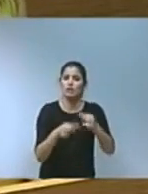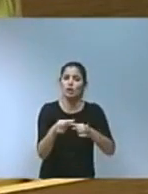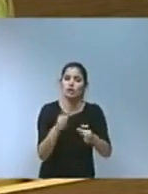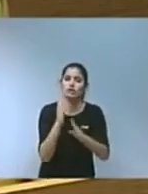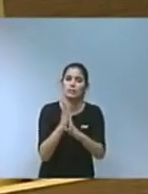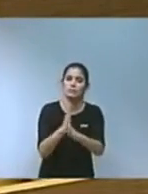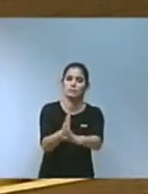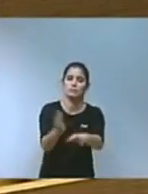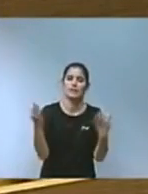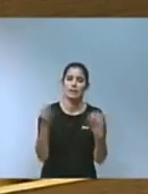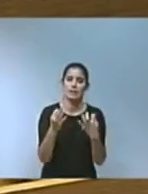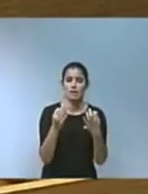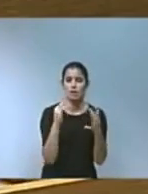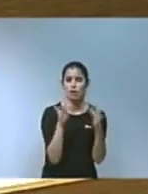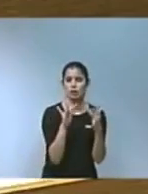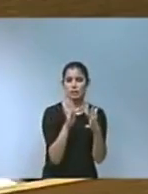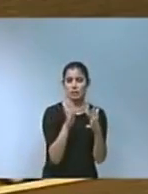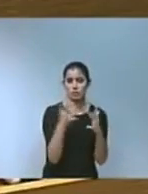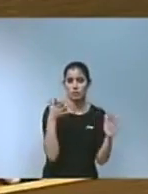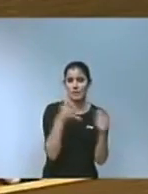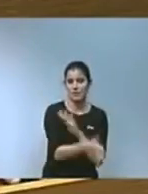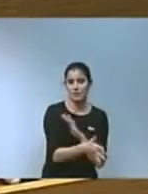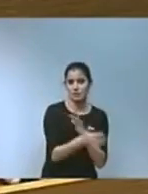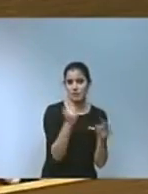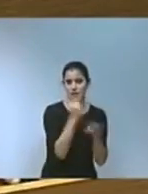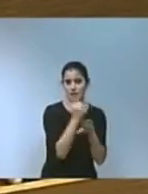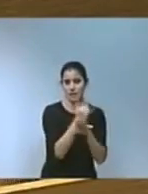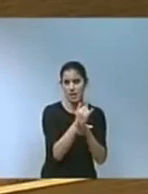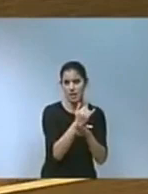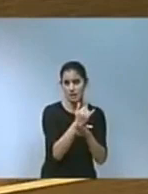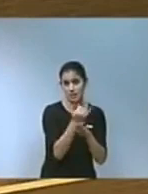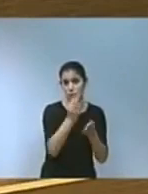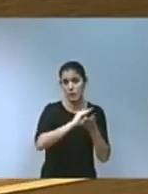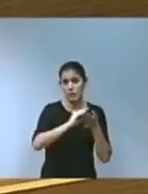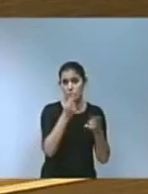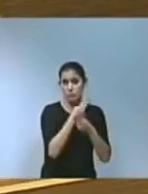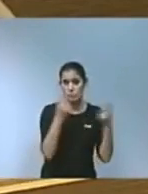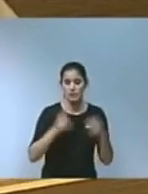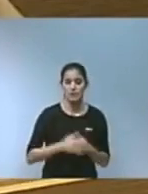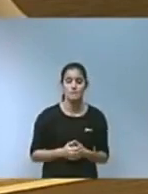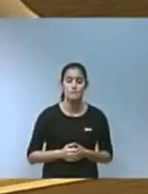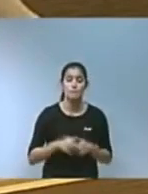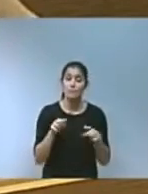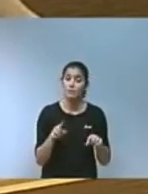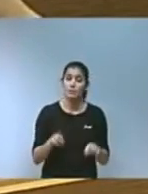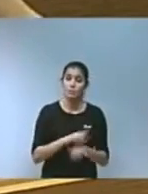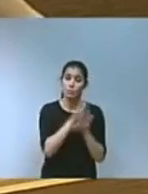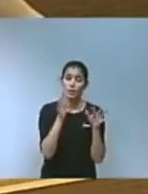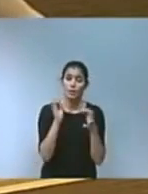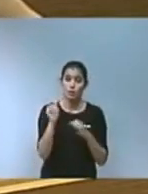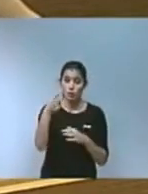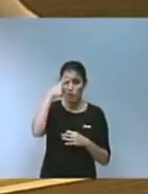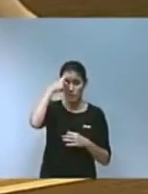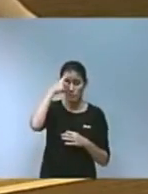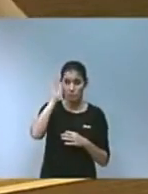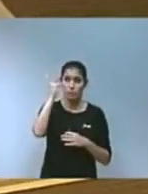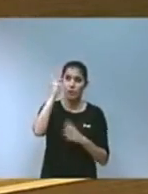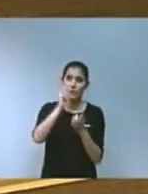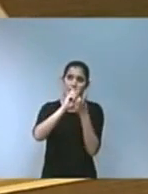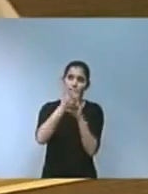administracions públiques implicades amb la ciutadania. Inseparablement del concepte de canvi climàtic està l'aigua.